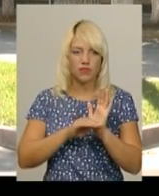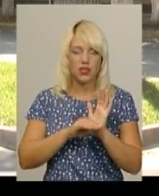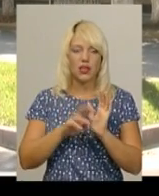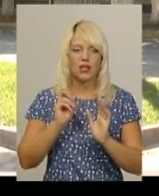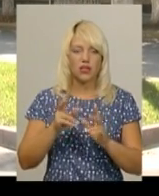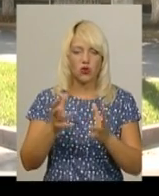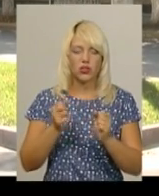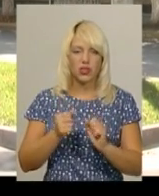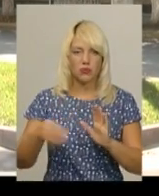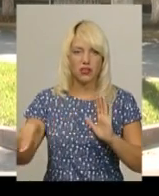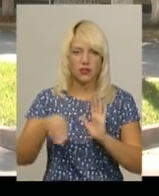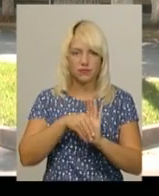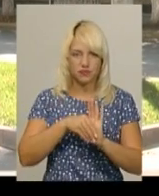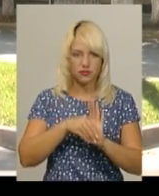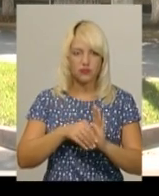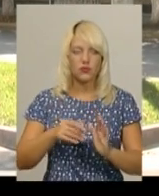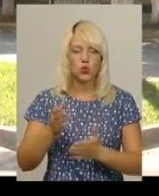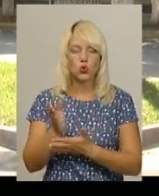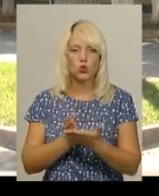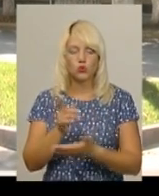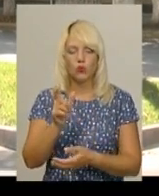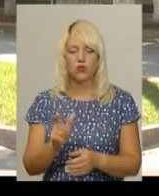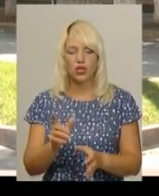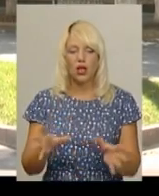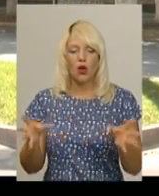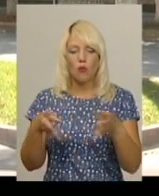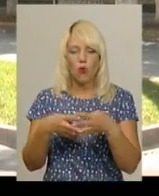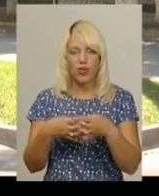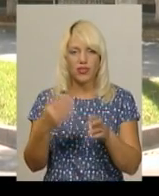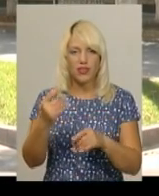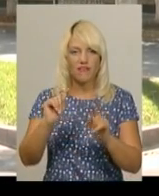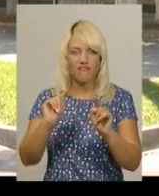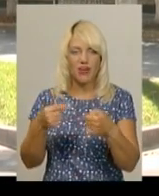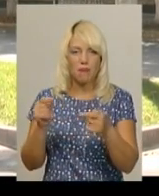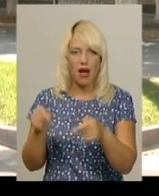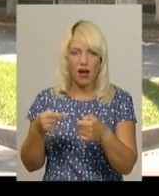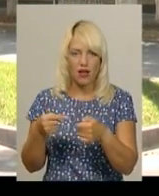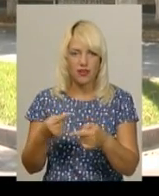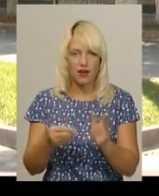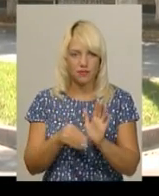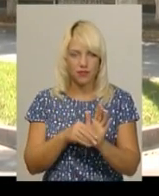одержня неправомірної вигоди службовою особою, поєднує з її вимаганням. Санкція